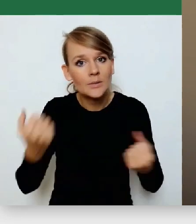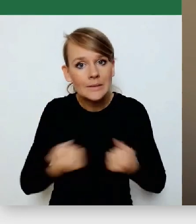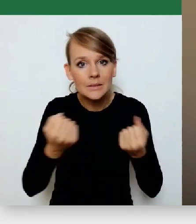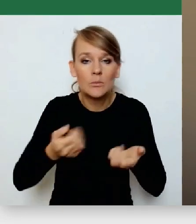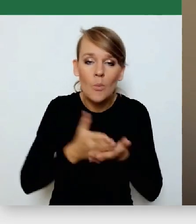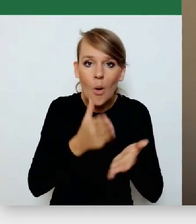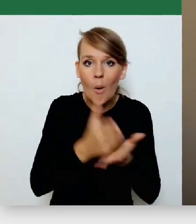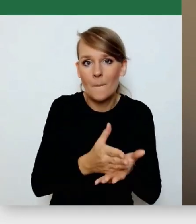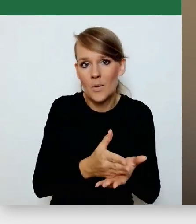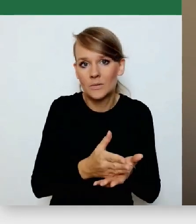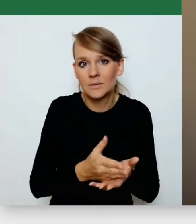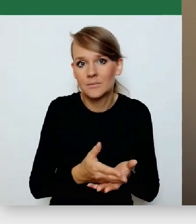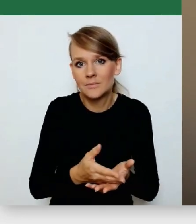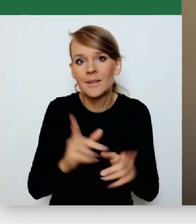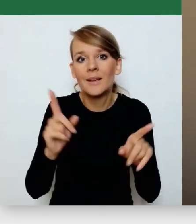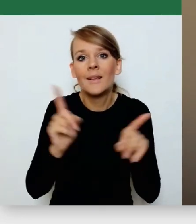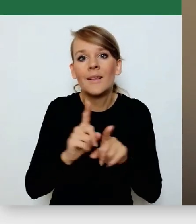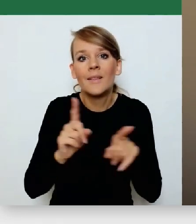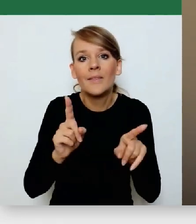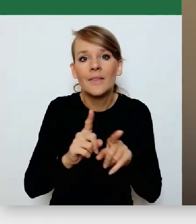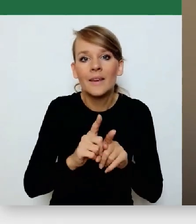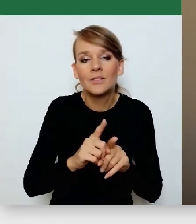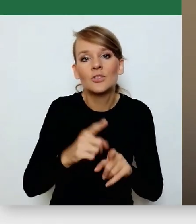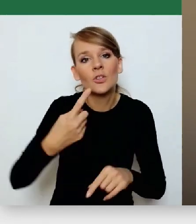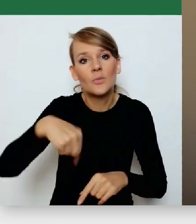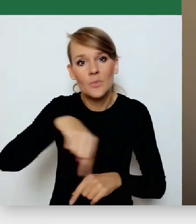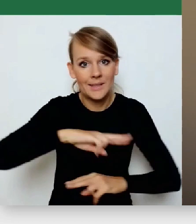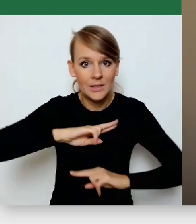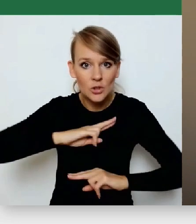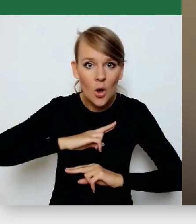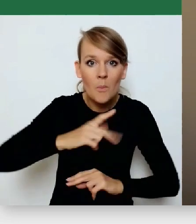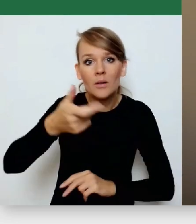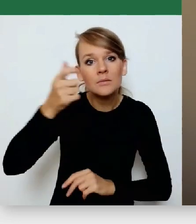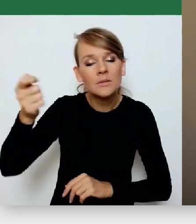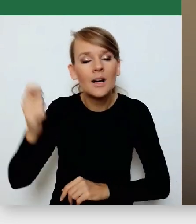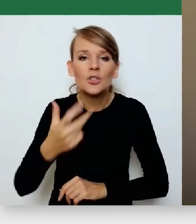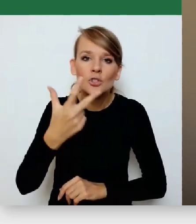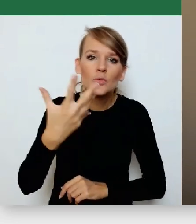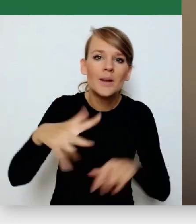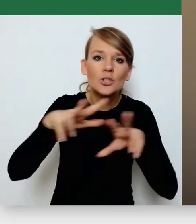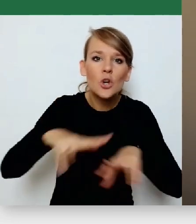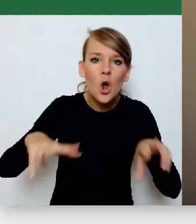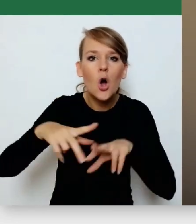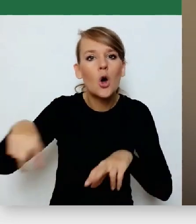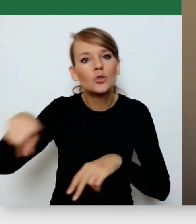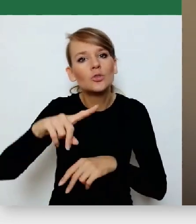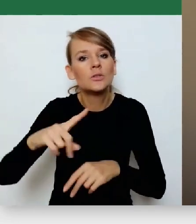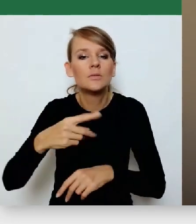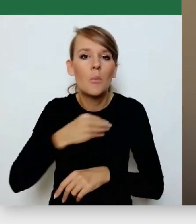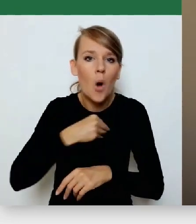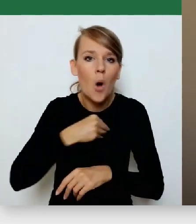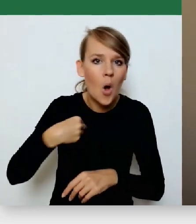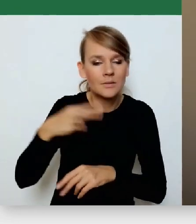repatriantów, myśmy ściągali do Sopotu i ściągamy jeszcze 3 do 5 godzin repatriantów rocznie, potem Białorusinów, potem